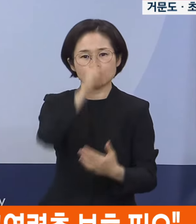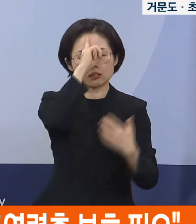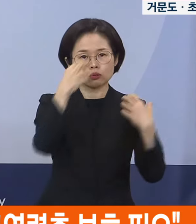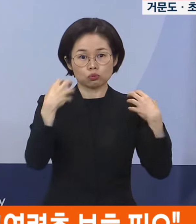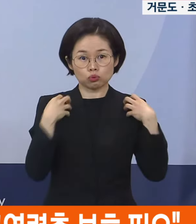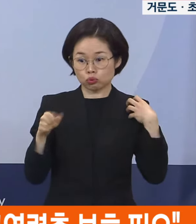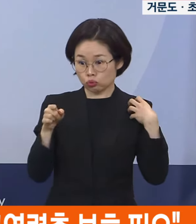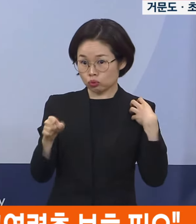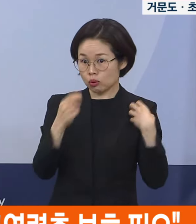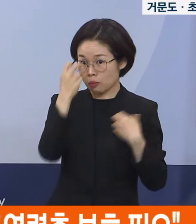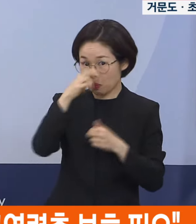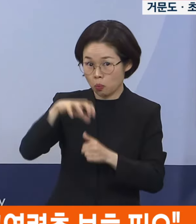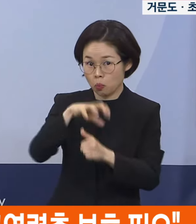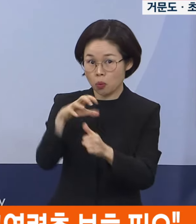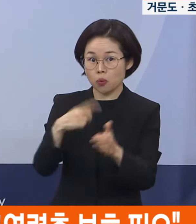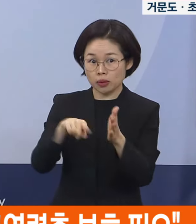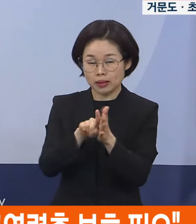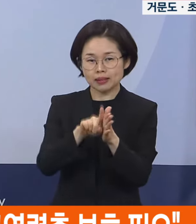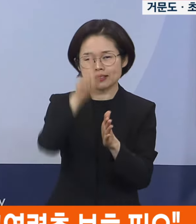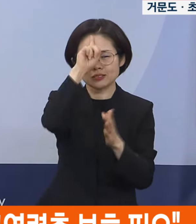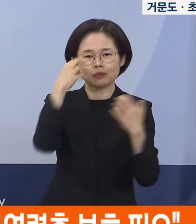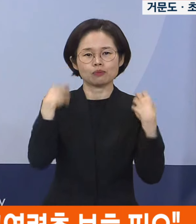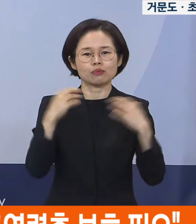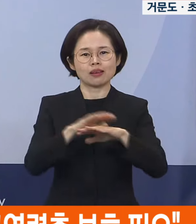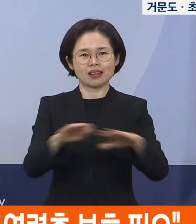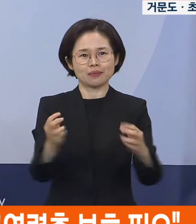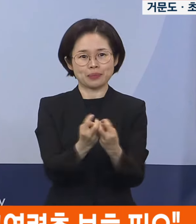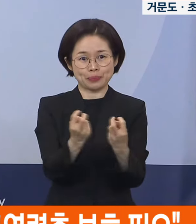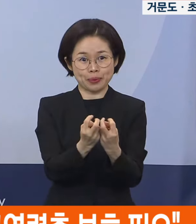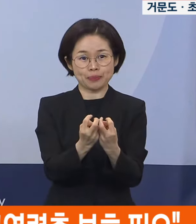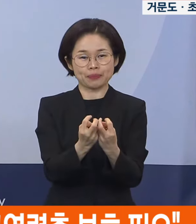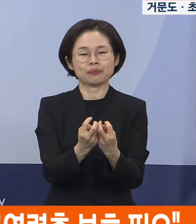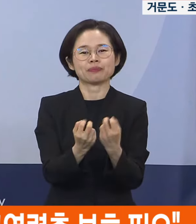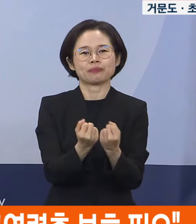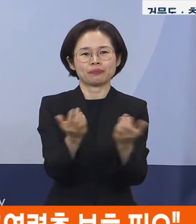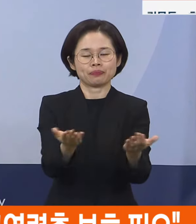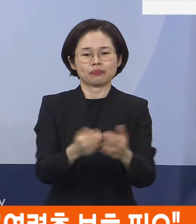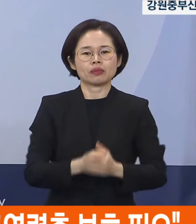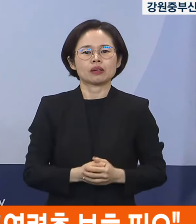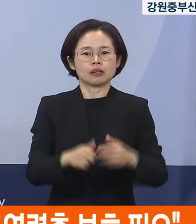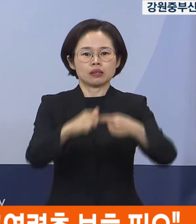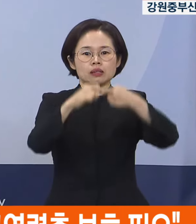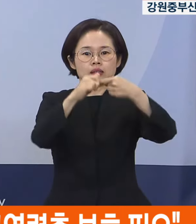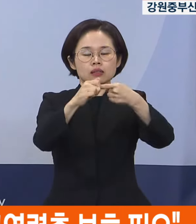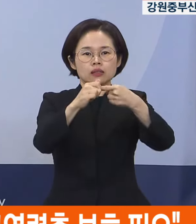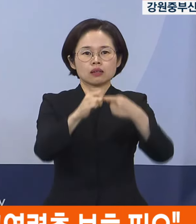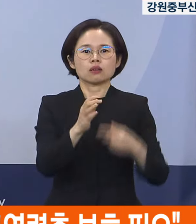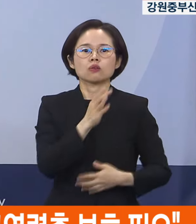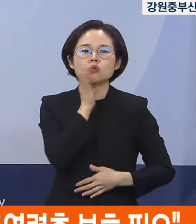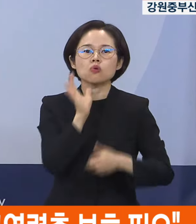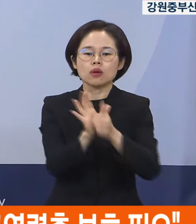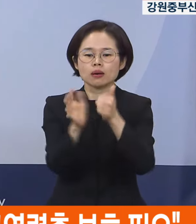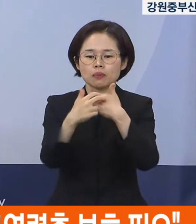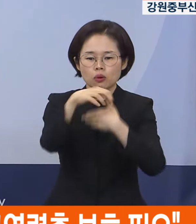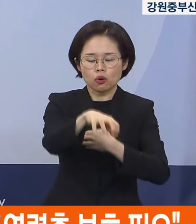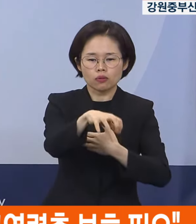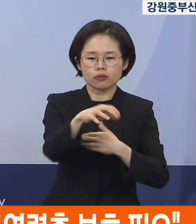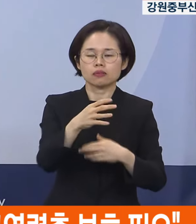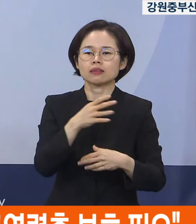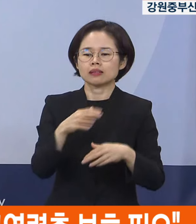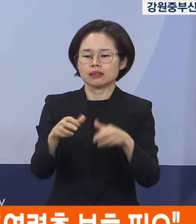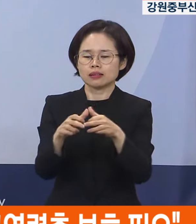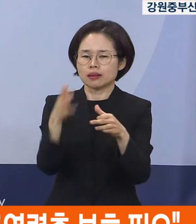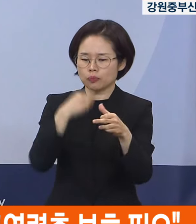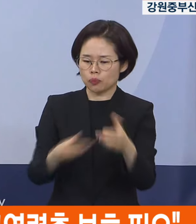보호를 위해 다음과 같은 방역 조치를 시행 중입니다. 첫째, 요양병원 등 감염병